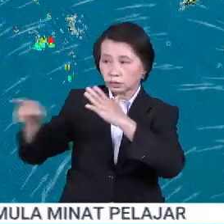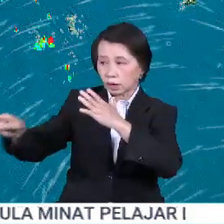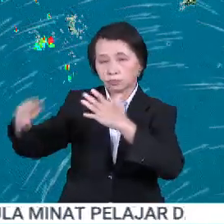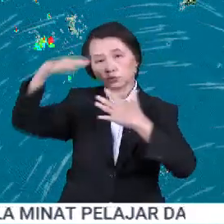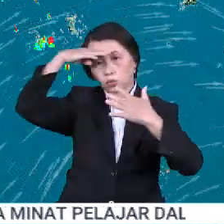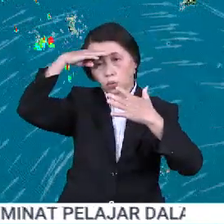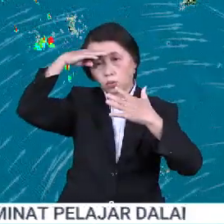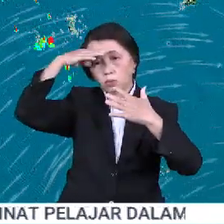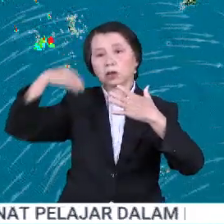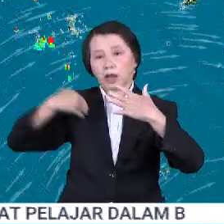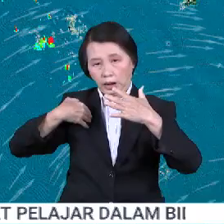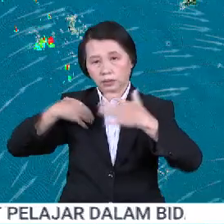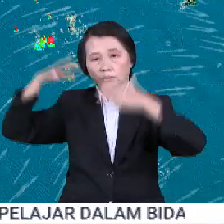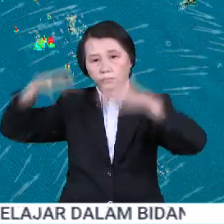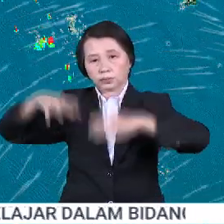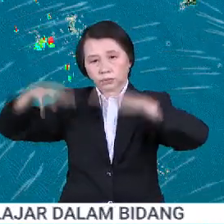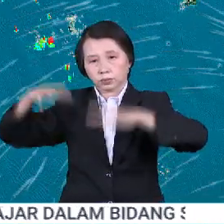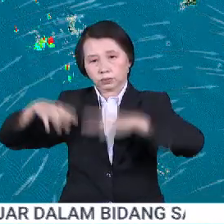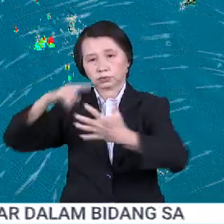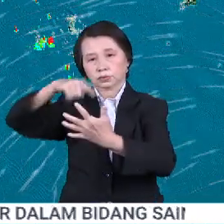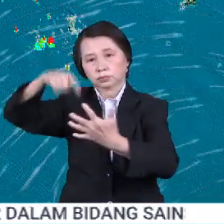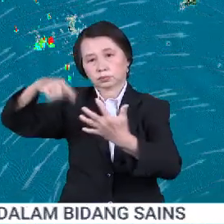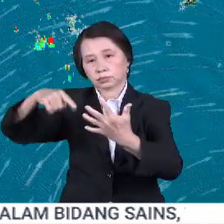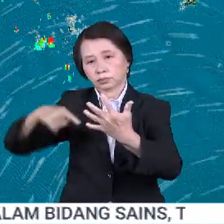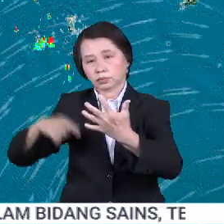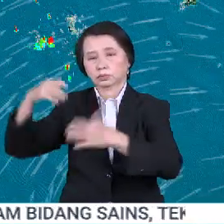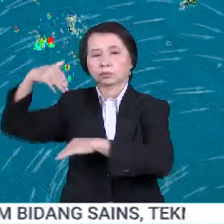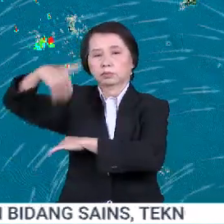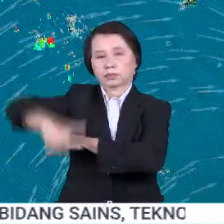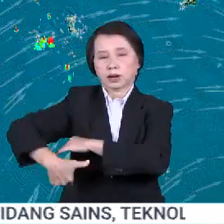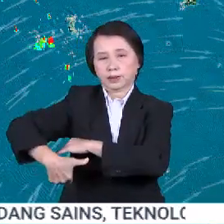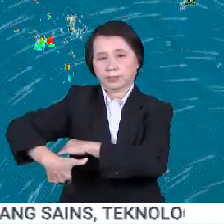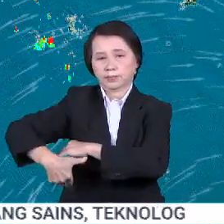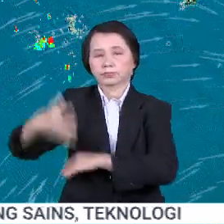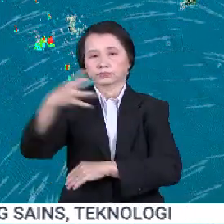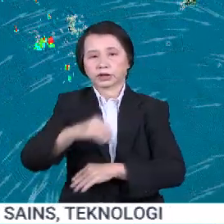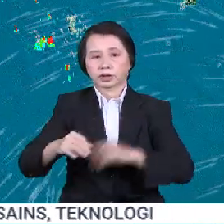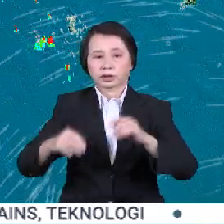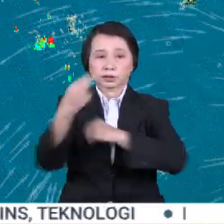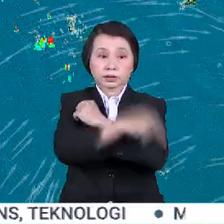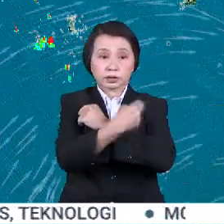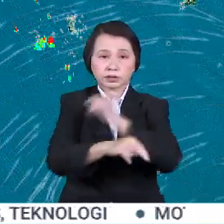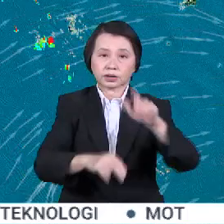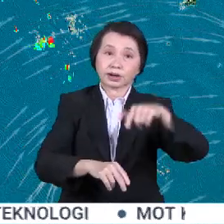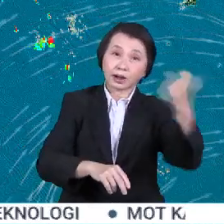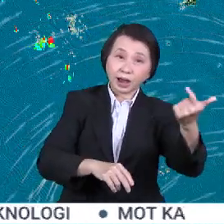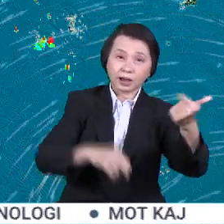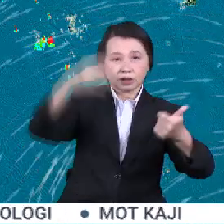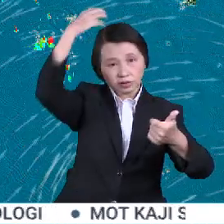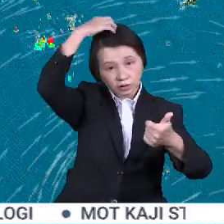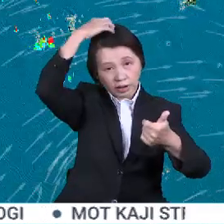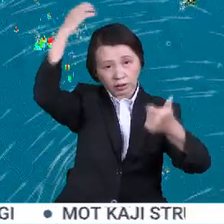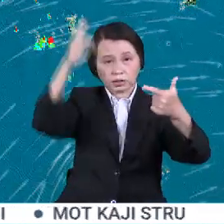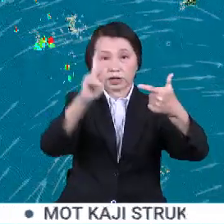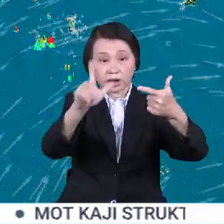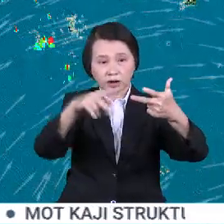Johor. Dijangkakan ia akan berterusan sehingga ke awal malam nanti. Manakala negeri-negeri lain seperti di negeri Selangor, Kuala